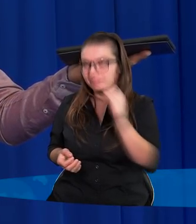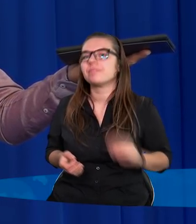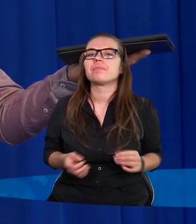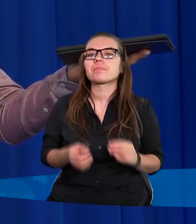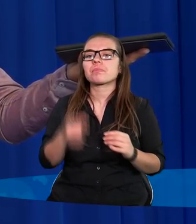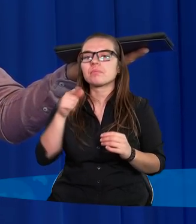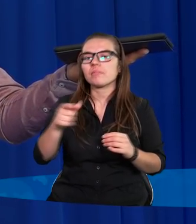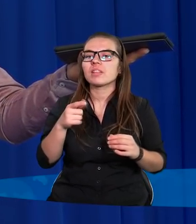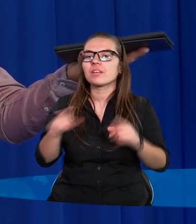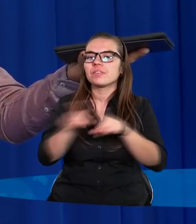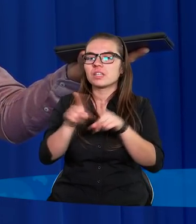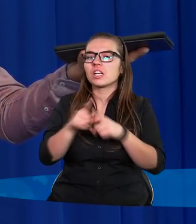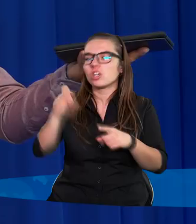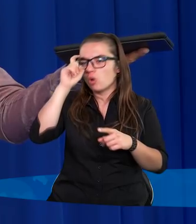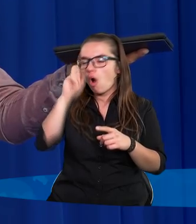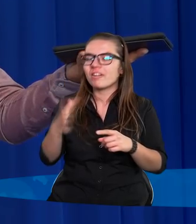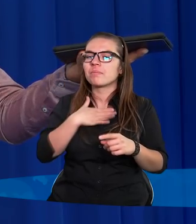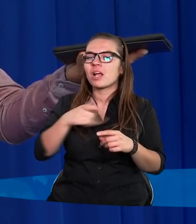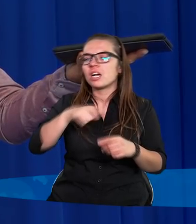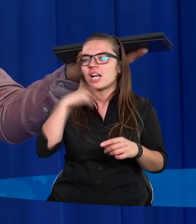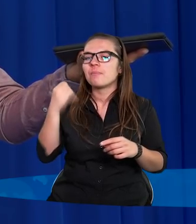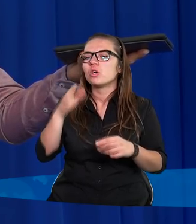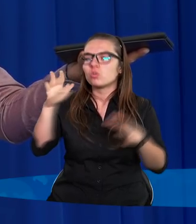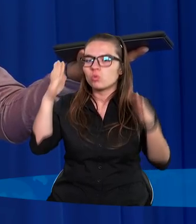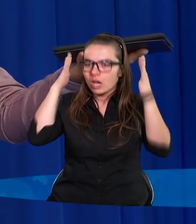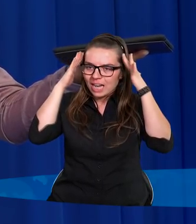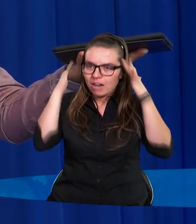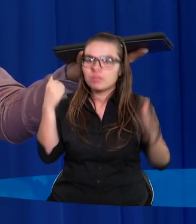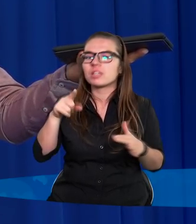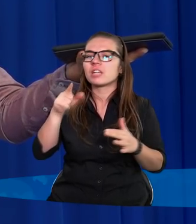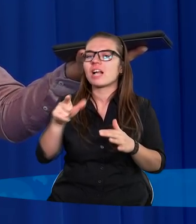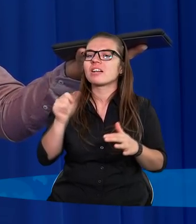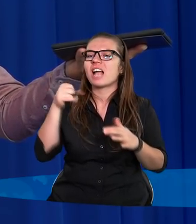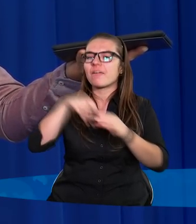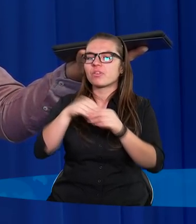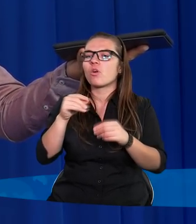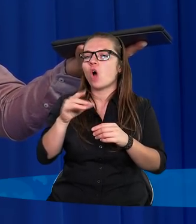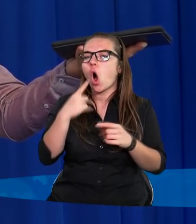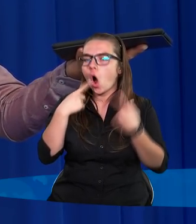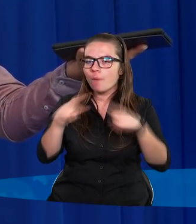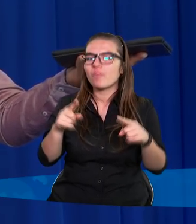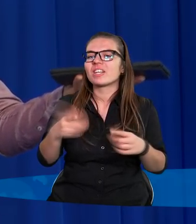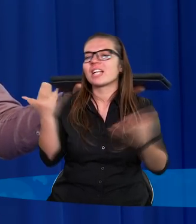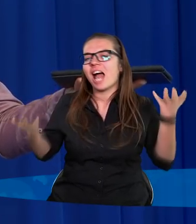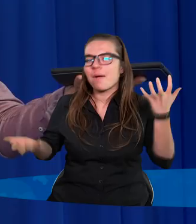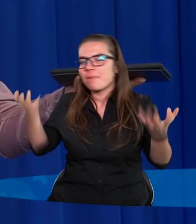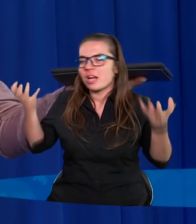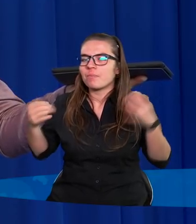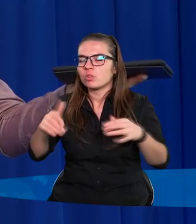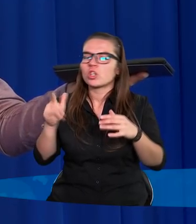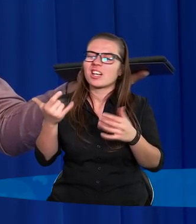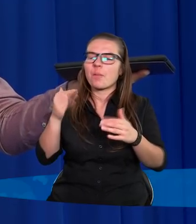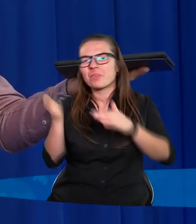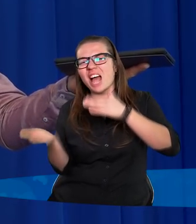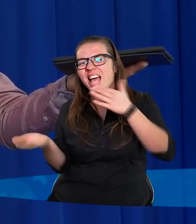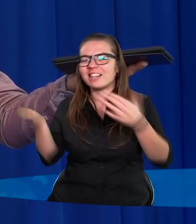coś nie przeważyło, no to wtedy człowiek lepiej, żeby miał dużo znajomych, z kasą, jak oni tam odpowiednio zapłacą, to może się ta szala